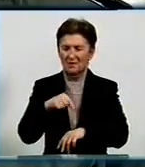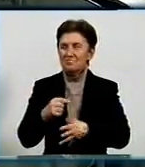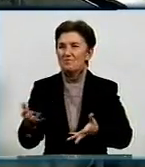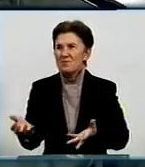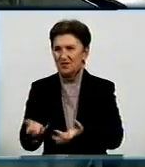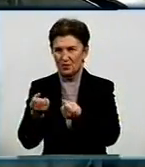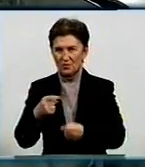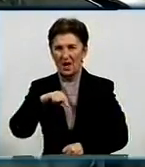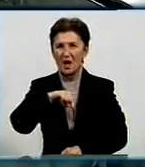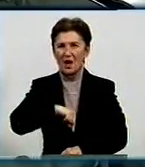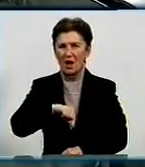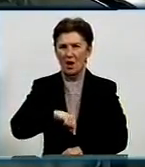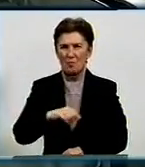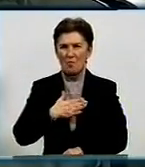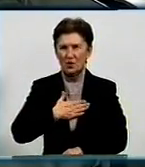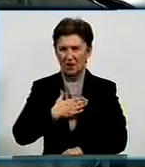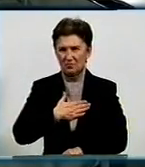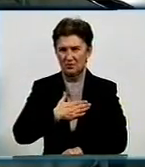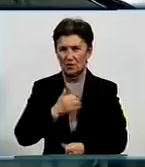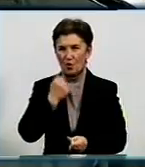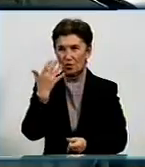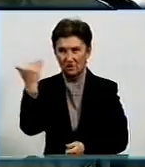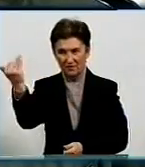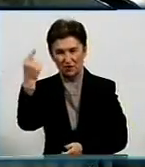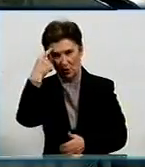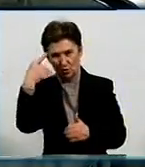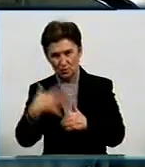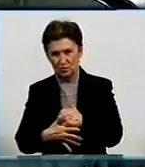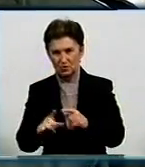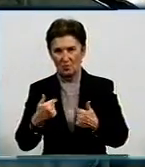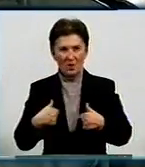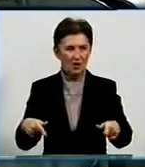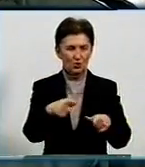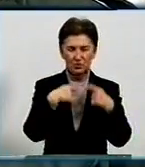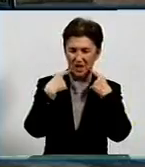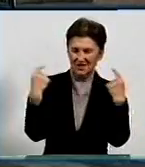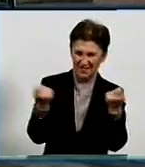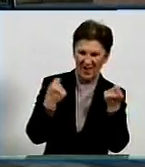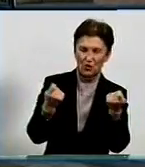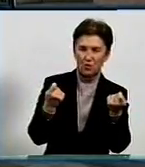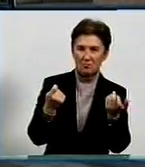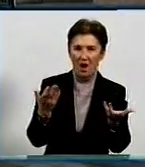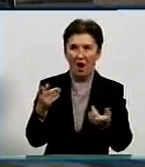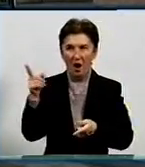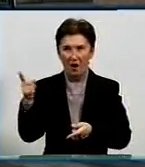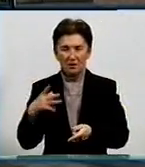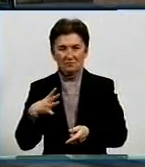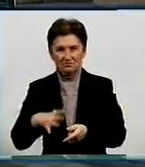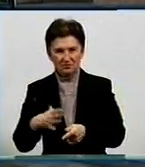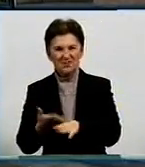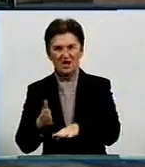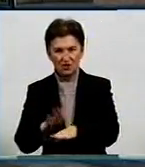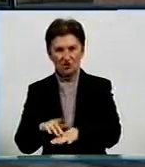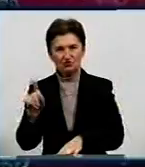з моральної точки зору, коли вони розуміють, що ми тут святкуємо, а їм приходиться, напевно, зараз найтяжче.